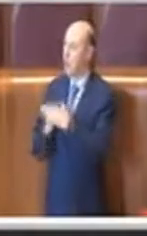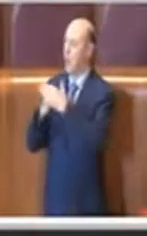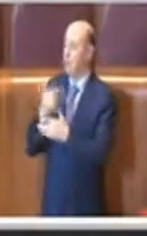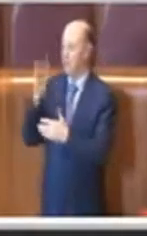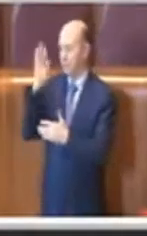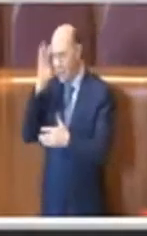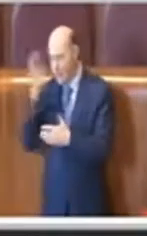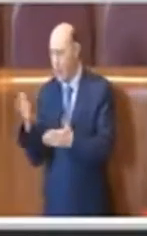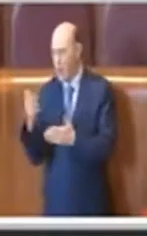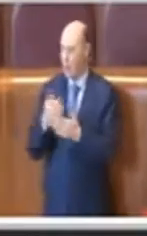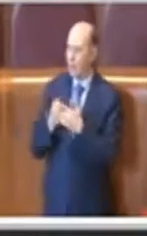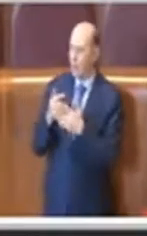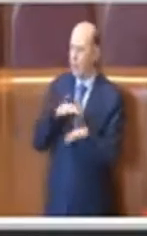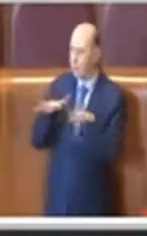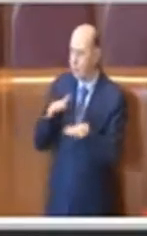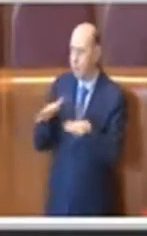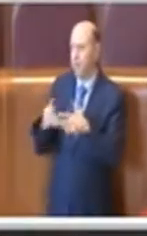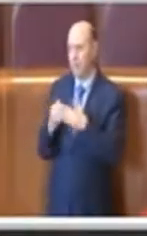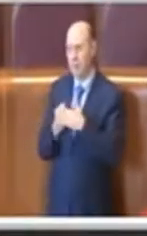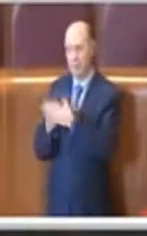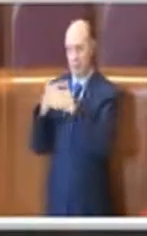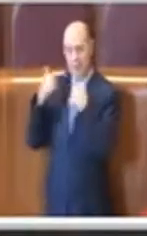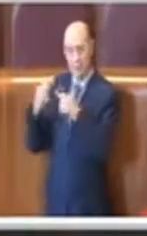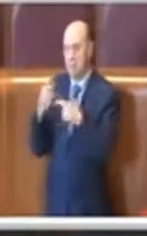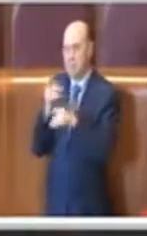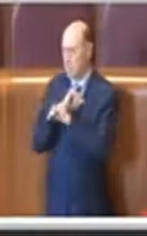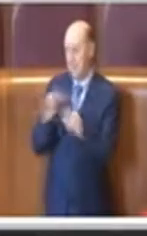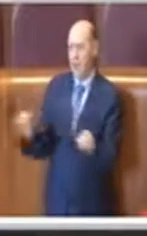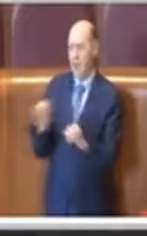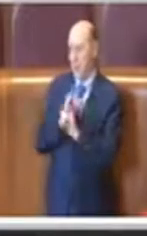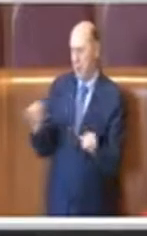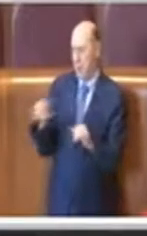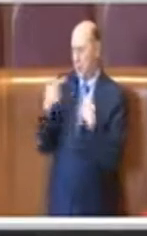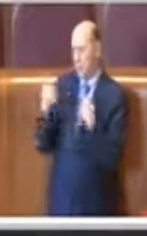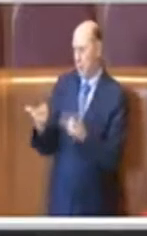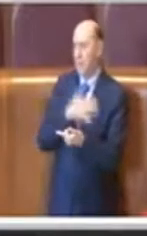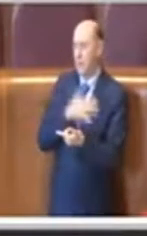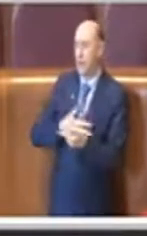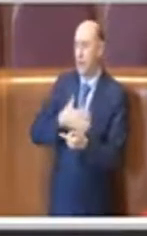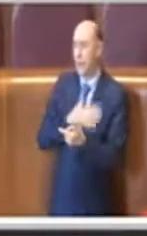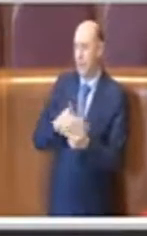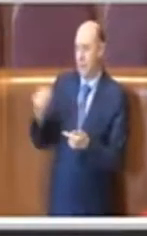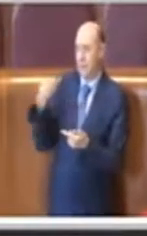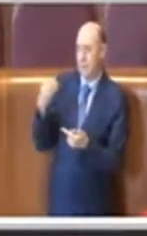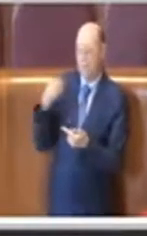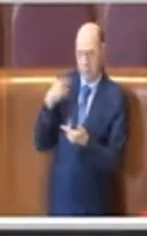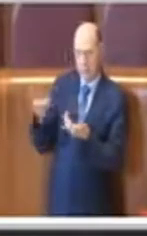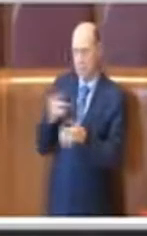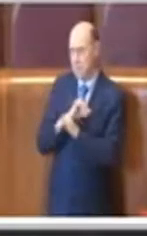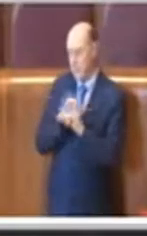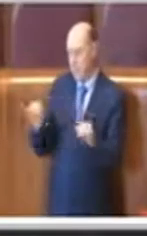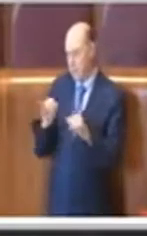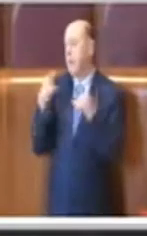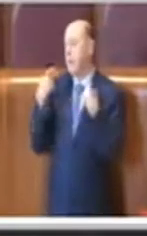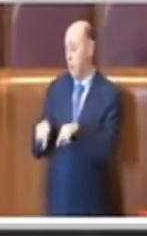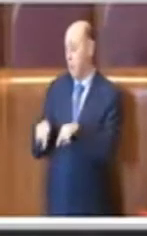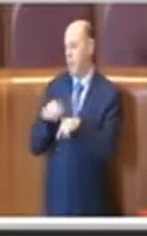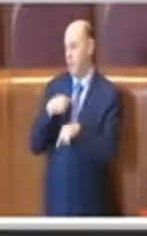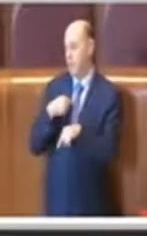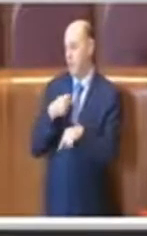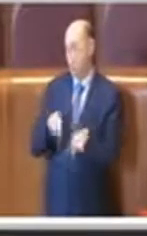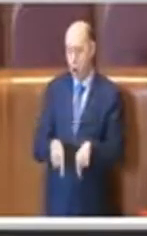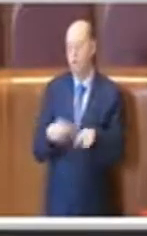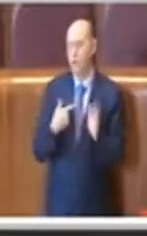ascoltarli e ad agire per soddisfare le loro richieste. Quindi questo secondo me di